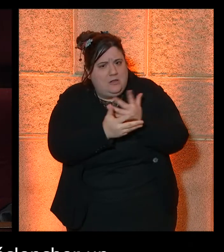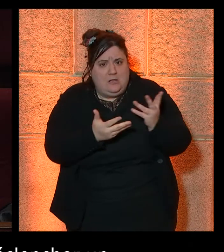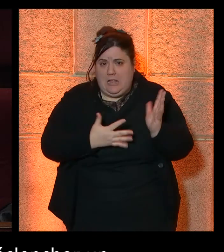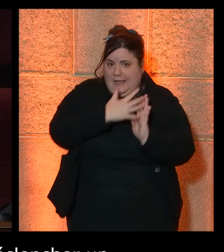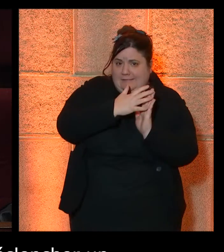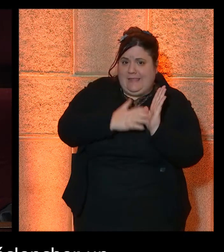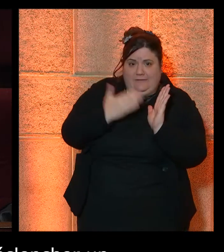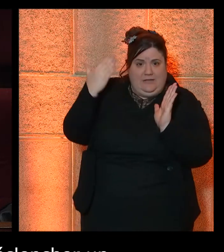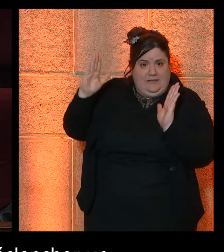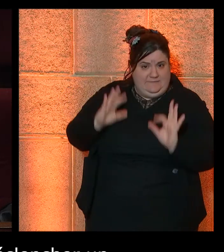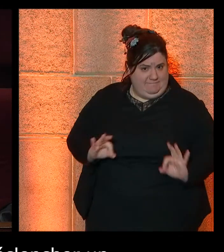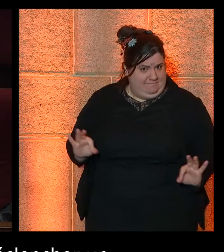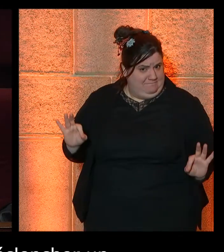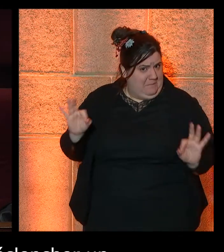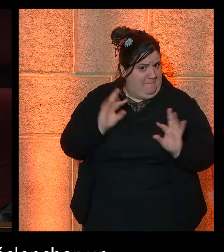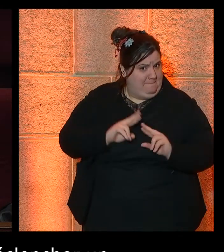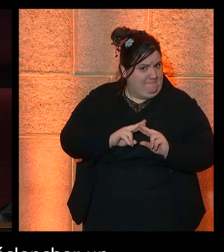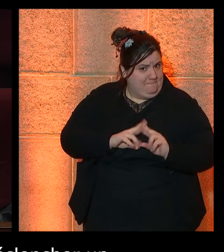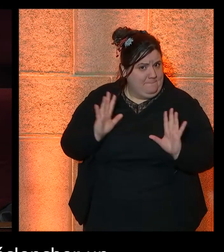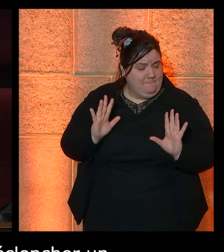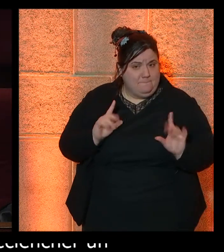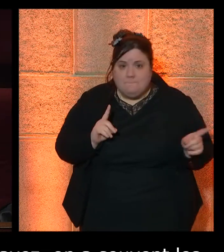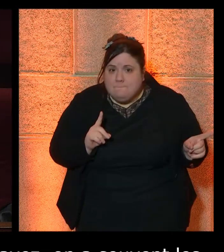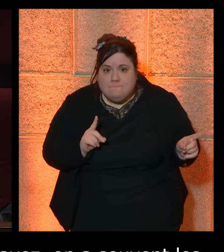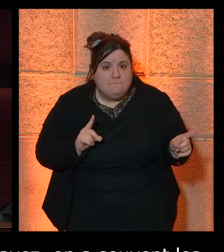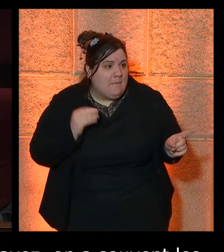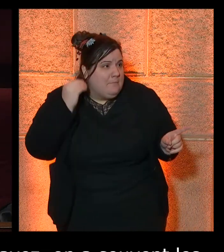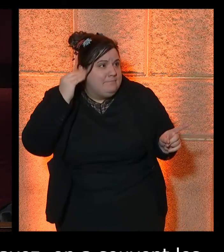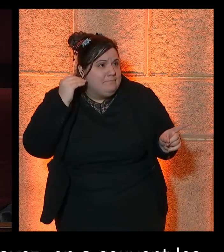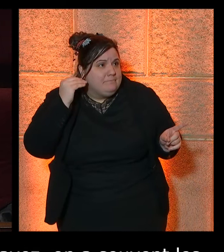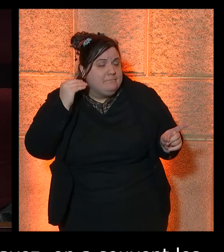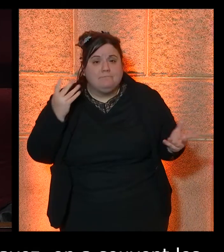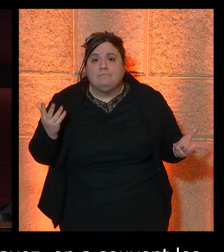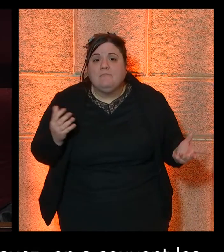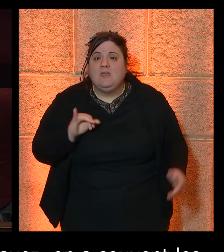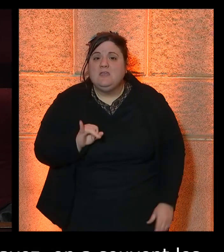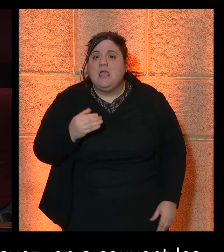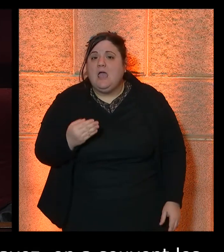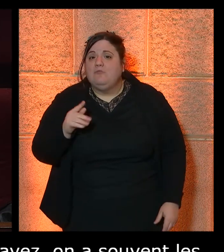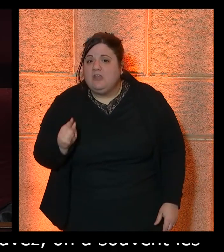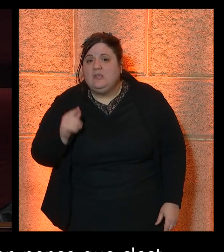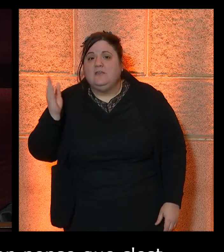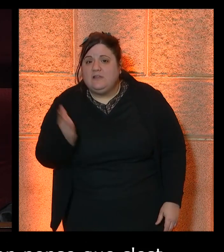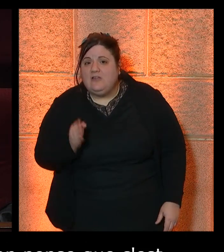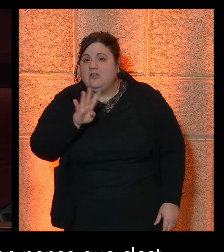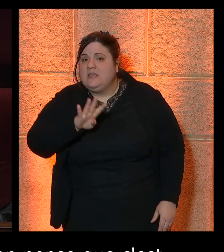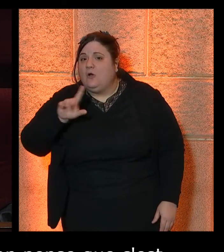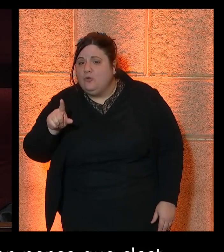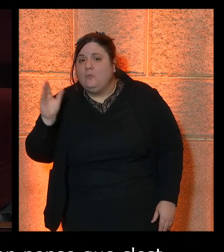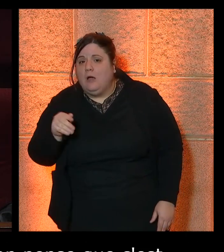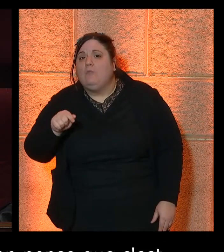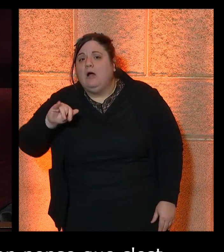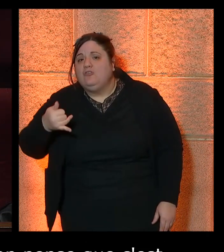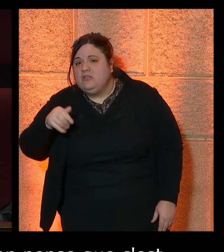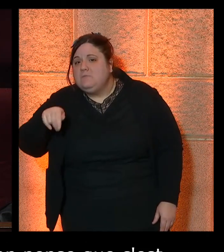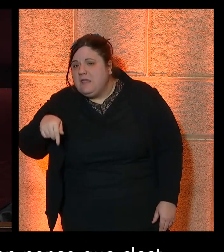'on appelle un texte alternatif, la plupart du temps ce qu'elle va entendre c'est img-42-43-44.jpg.jpeg